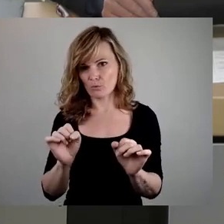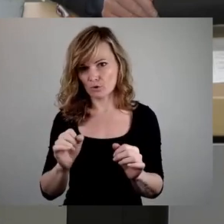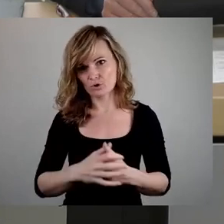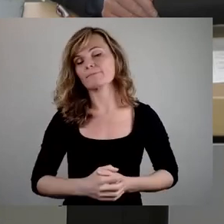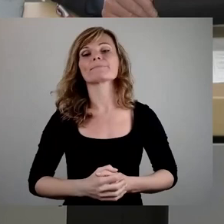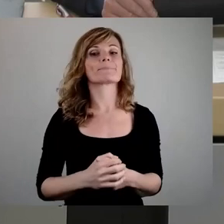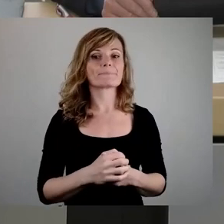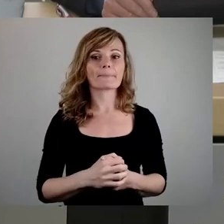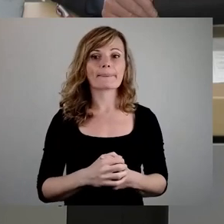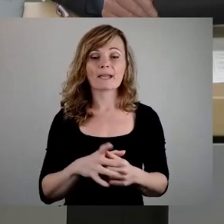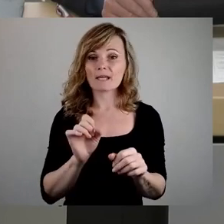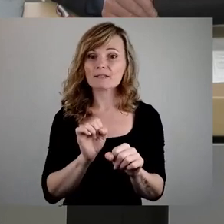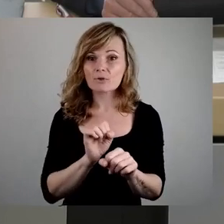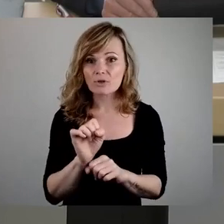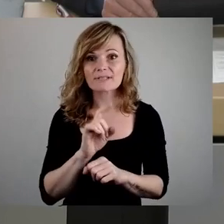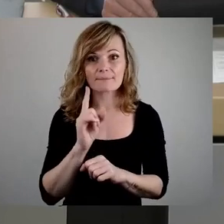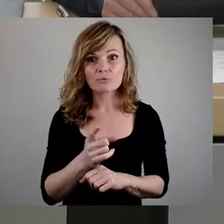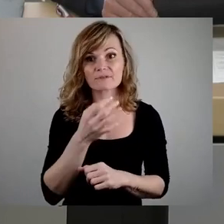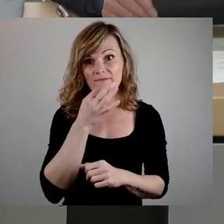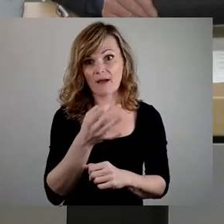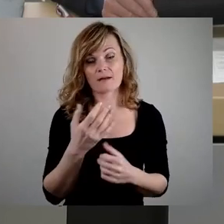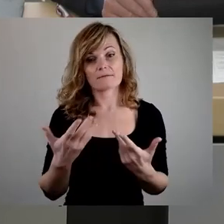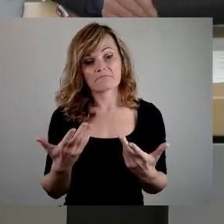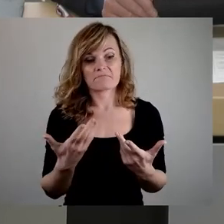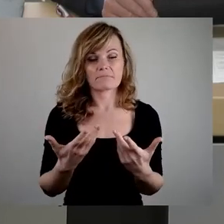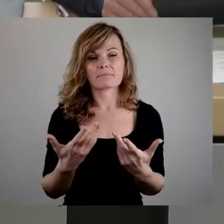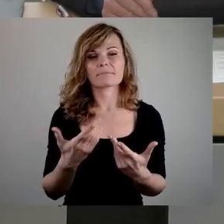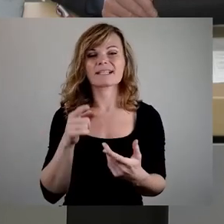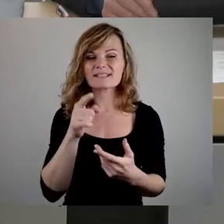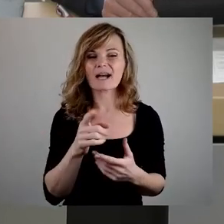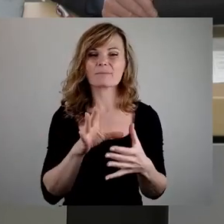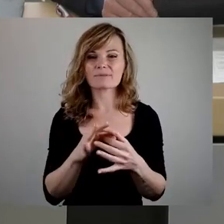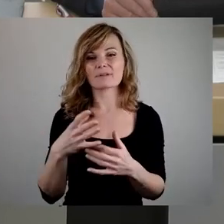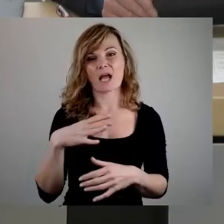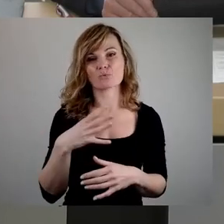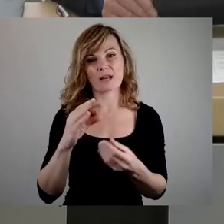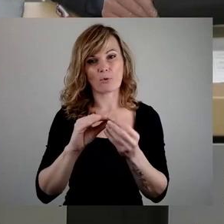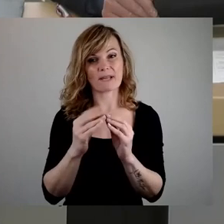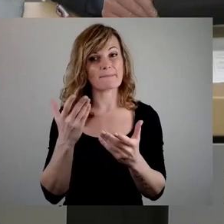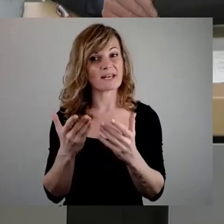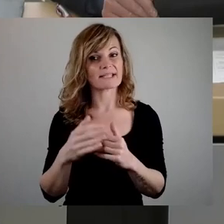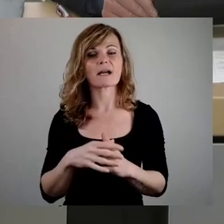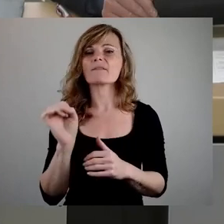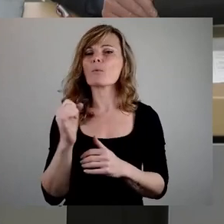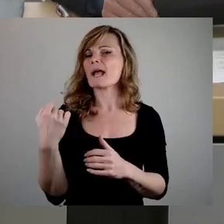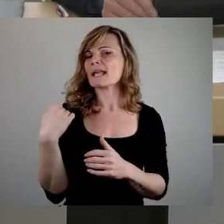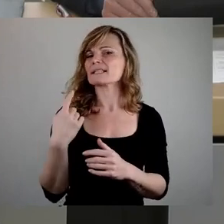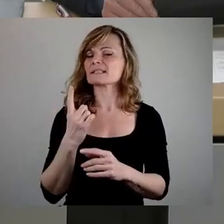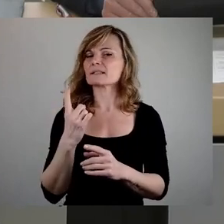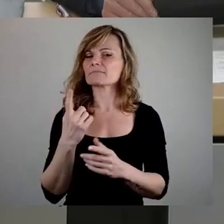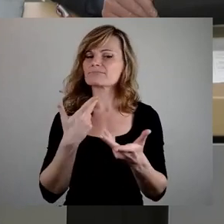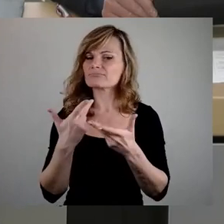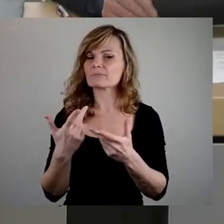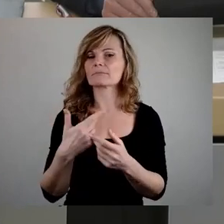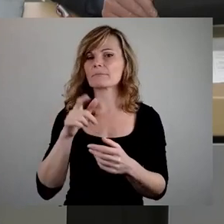allem muss man sich natürlich die Frage stellen, da sind wir dann vielleicht doch bei einem aktuellen Problem, warum hat es seit dem letzten Gespräch am Tisch des Bürgermeisters so lange gedauert,